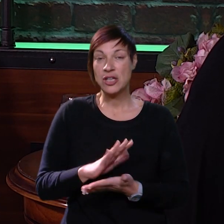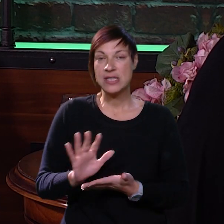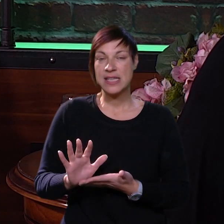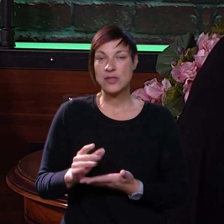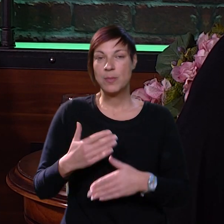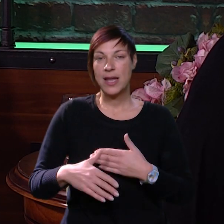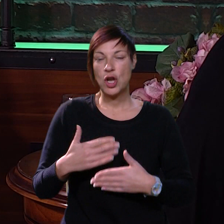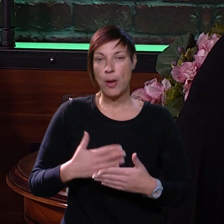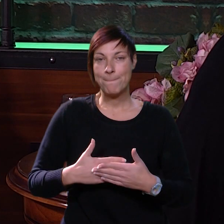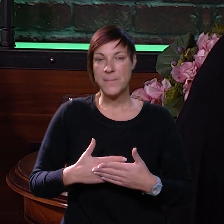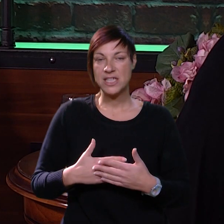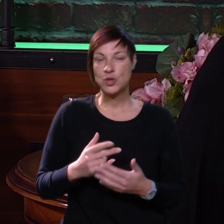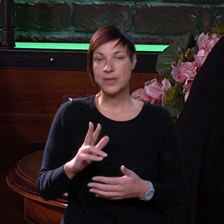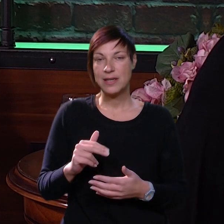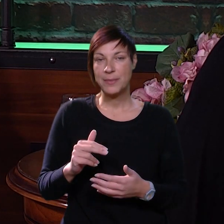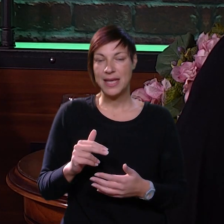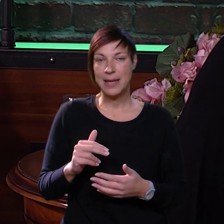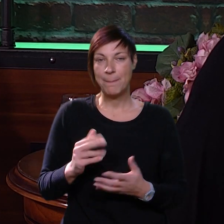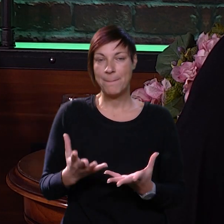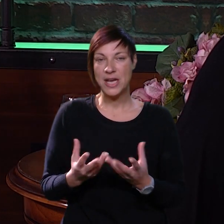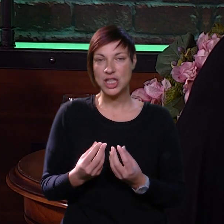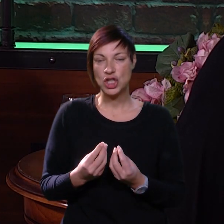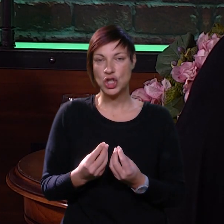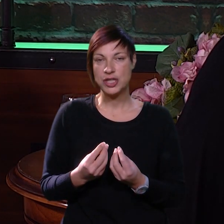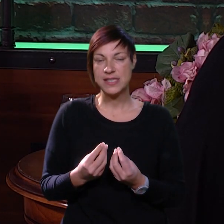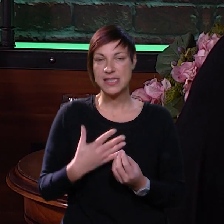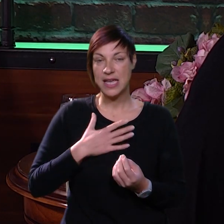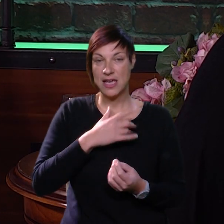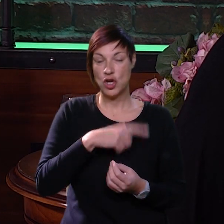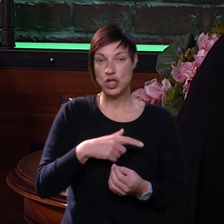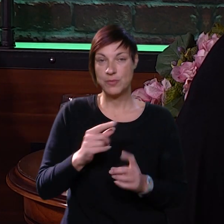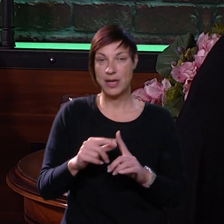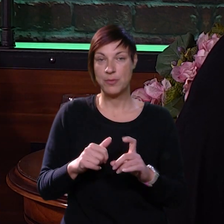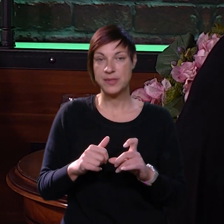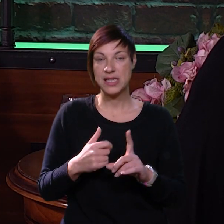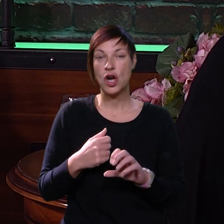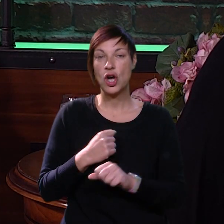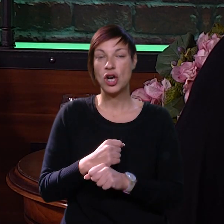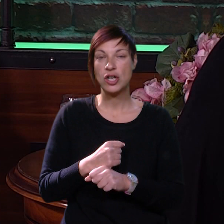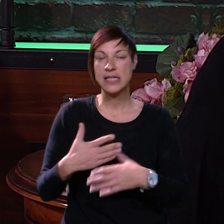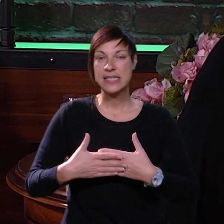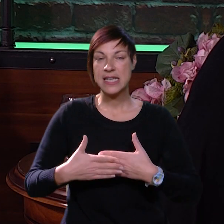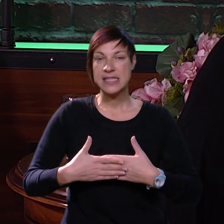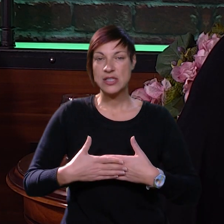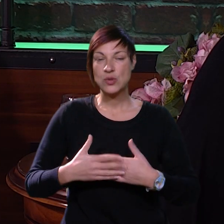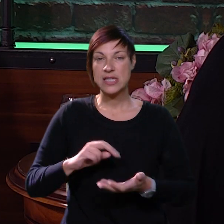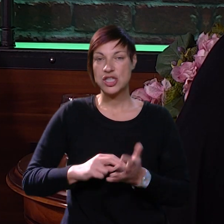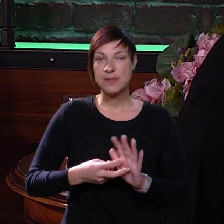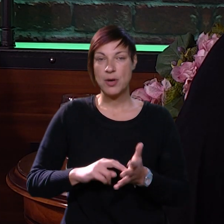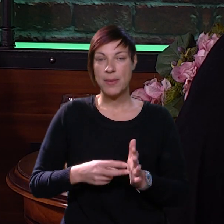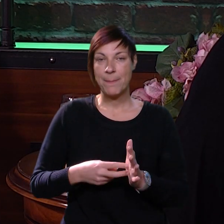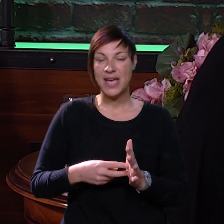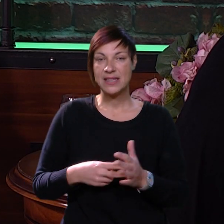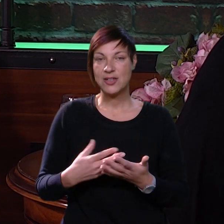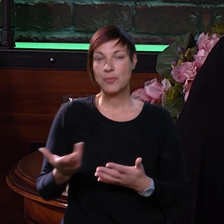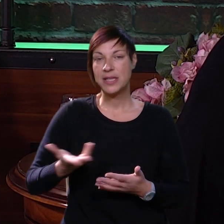zastupljeno, međutim, ima, dosta toga je ja osobno, kao psiholog se često susređem s tom